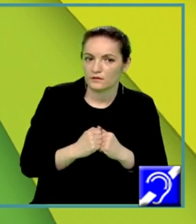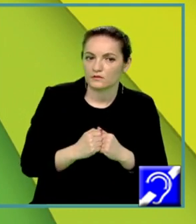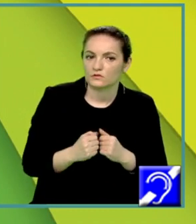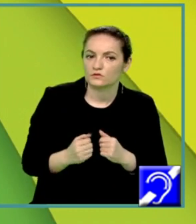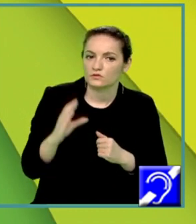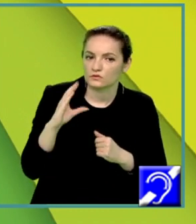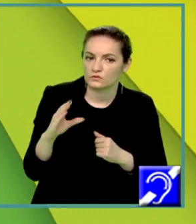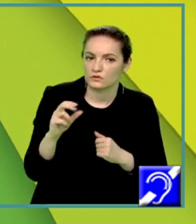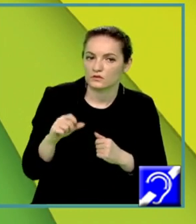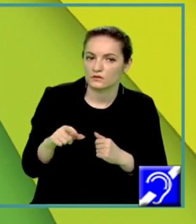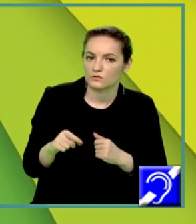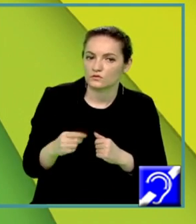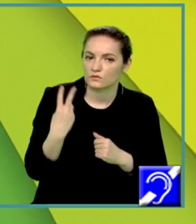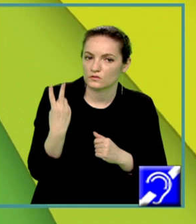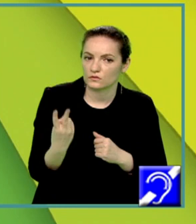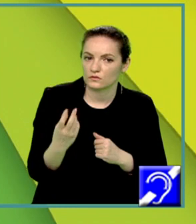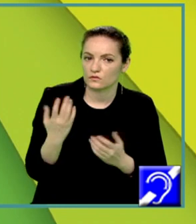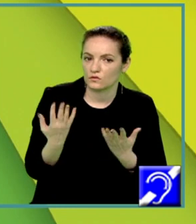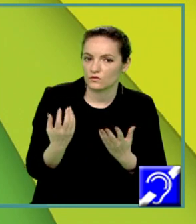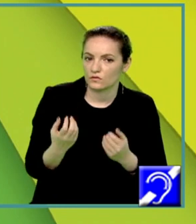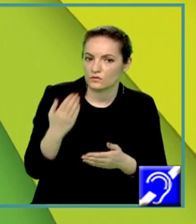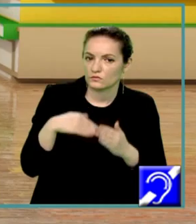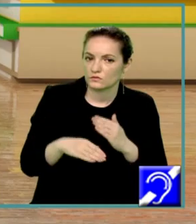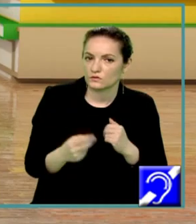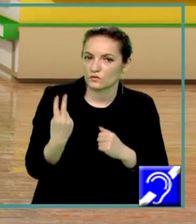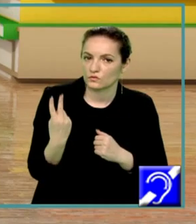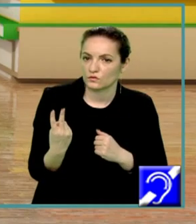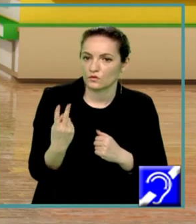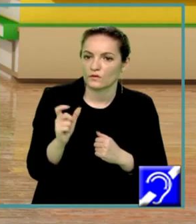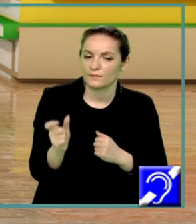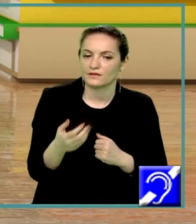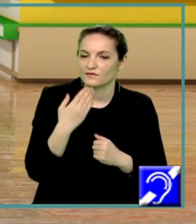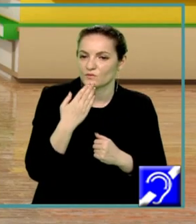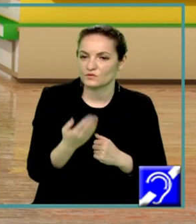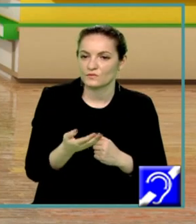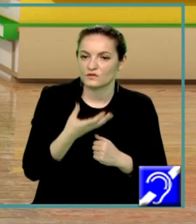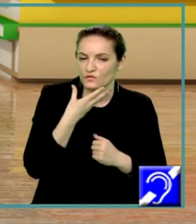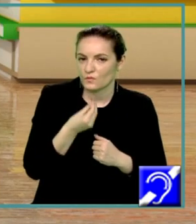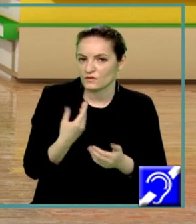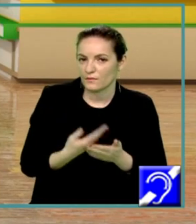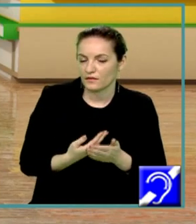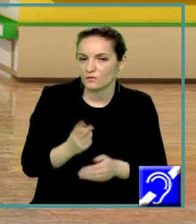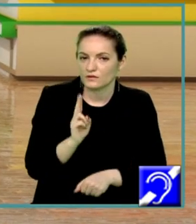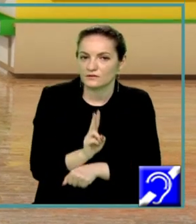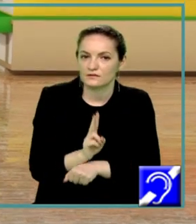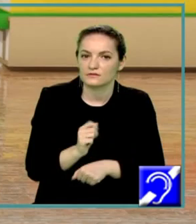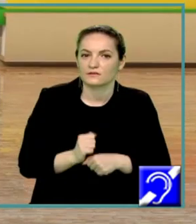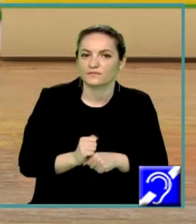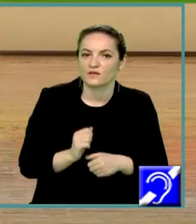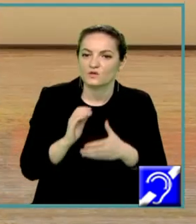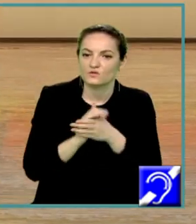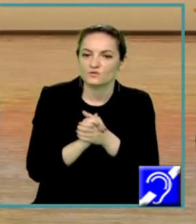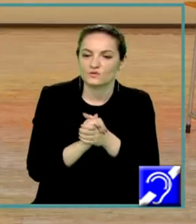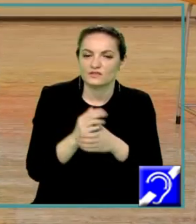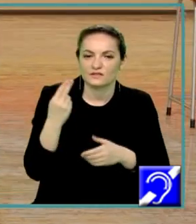luate câte 2, numărul submulțimilor cu 2 elemente. Vă mulțumesc frumos pentru atenția acordată și vă doresc